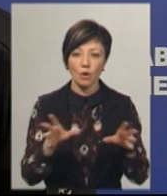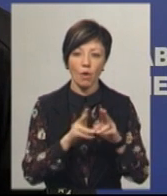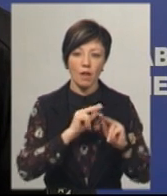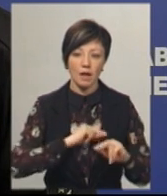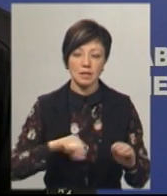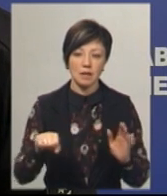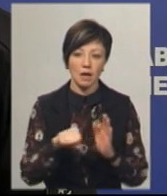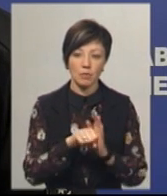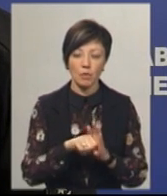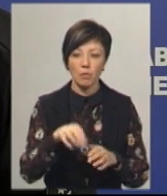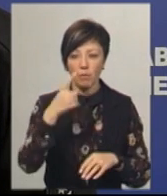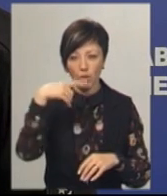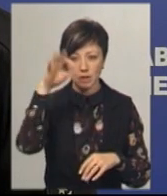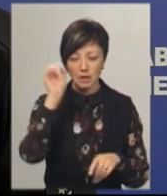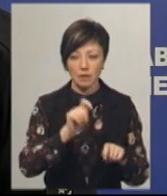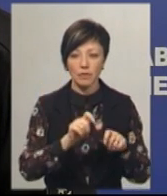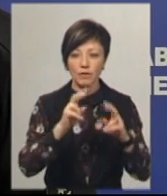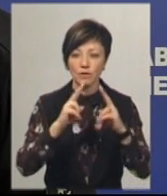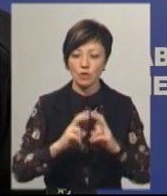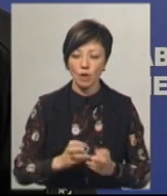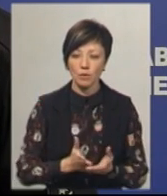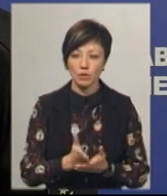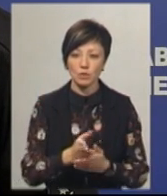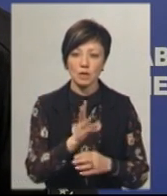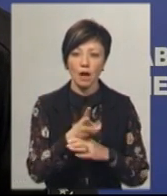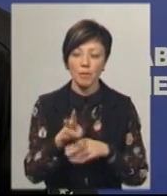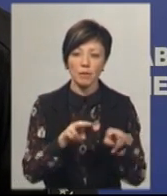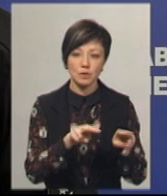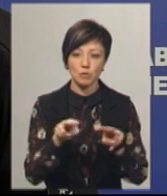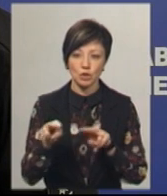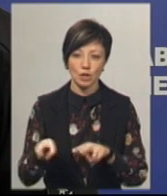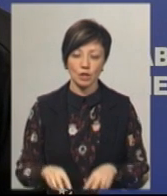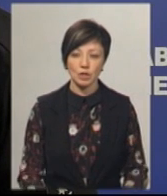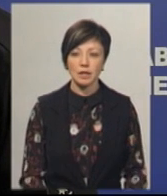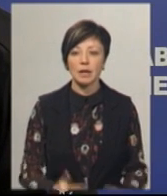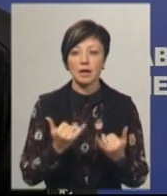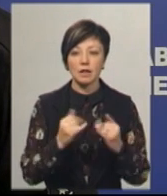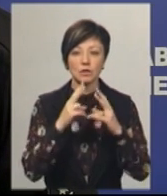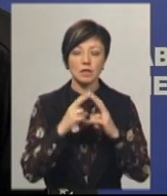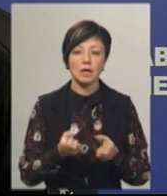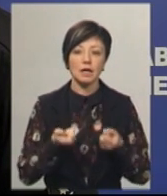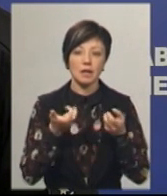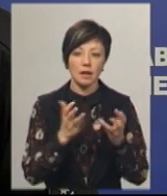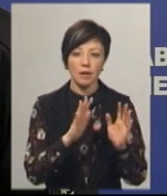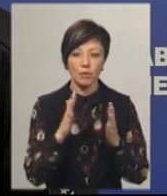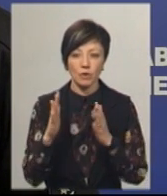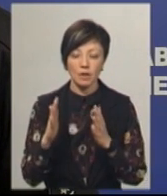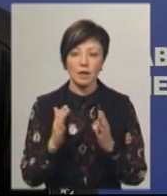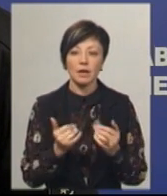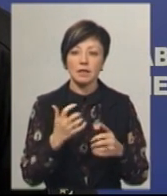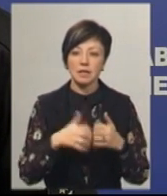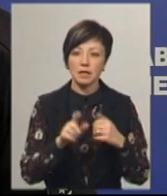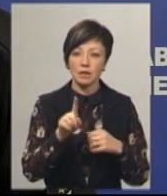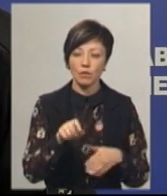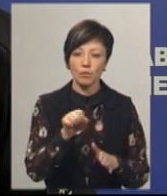загиблого. Поліцейські по хвилину вивчають його маршрут за камерами спостереження. Наразі розглядається кілька версій події, серед яких